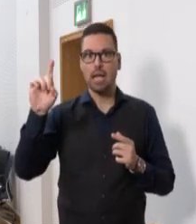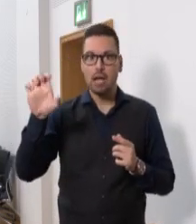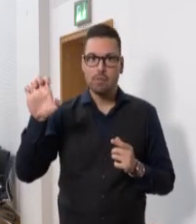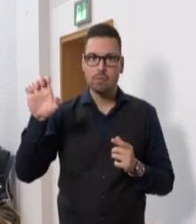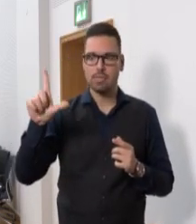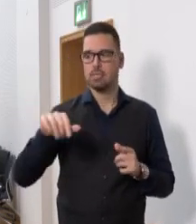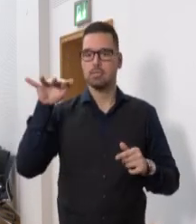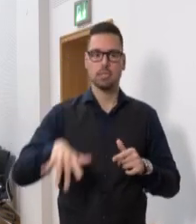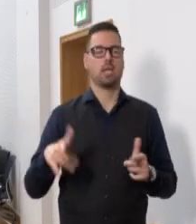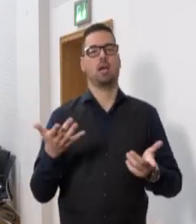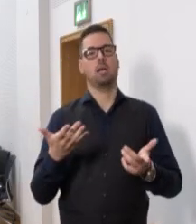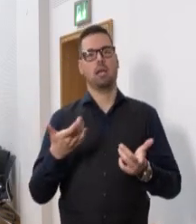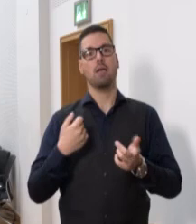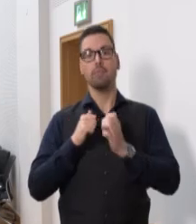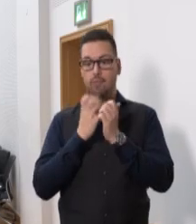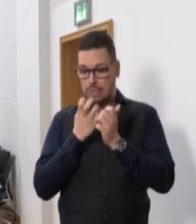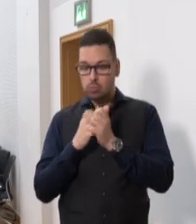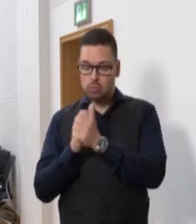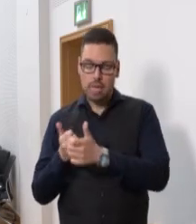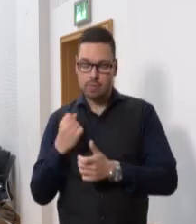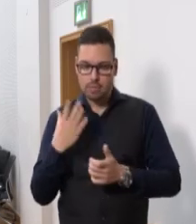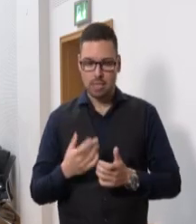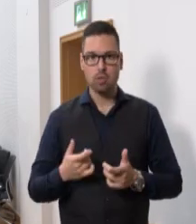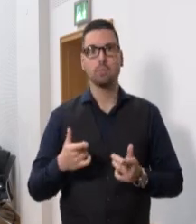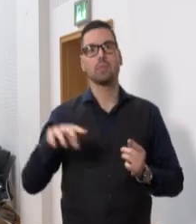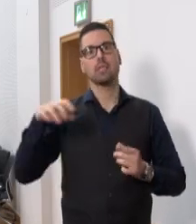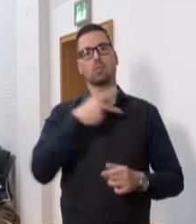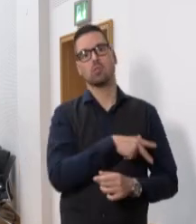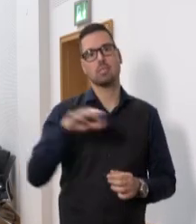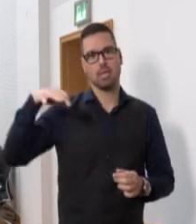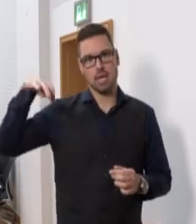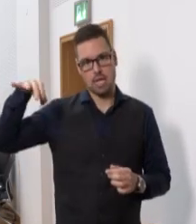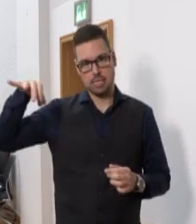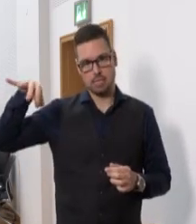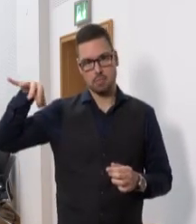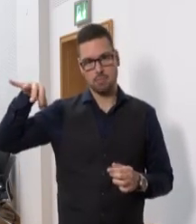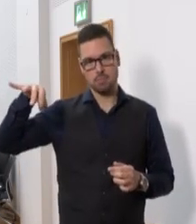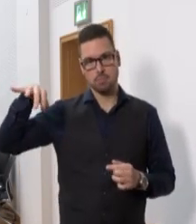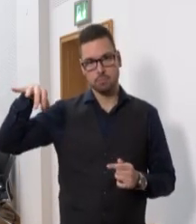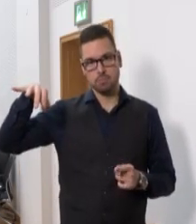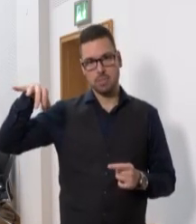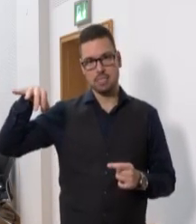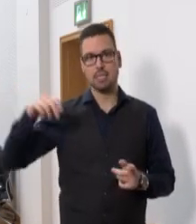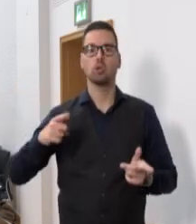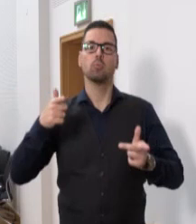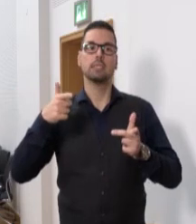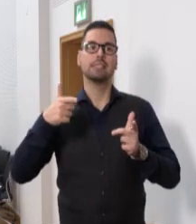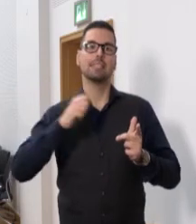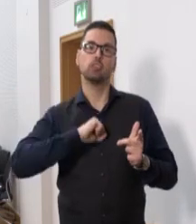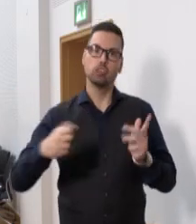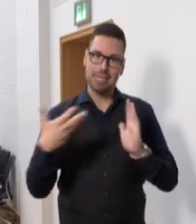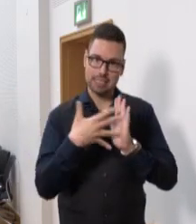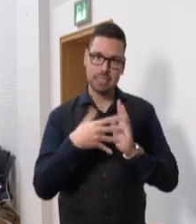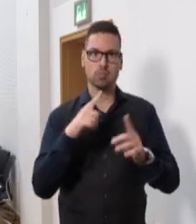Saarland zu unterstützen. Außerdem wird das Sozialministerium Masken und Schnelltests an die Tafeln spenden und